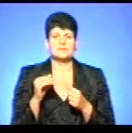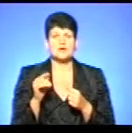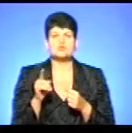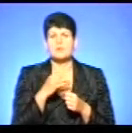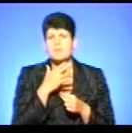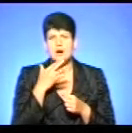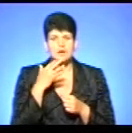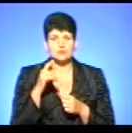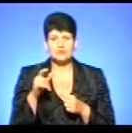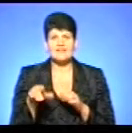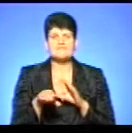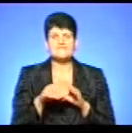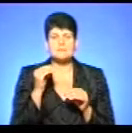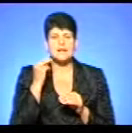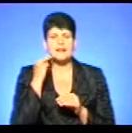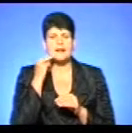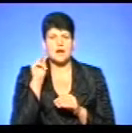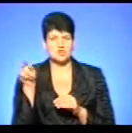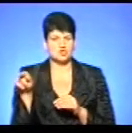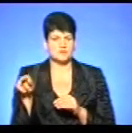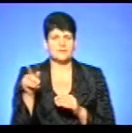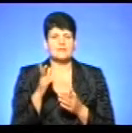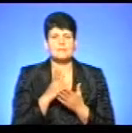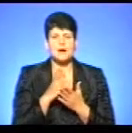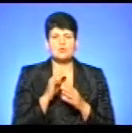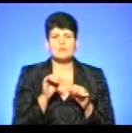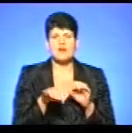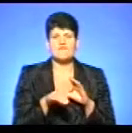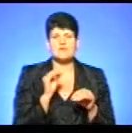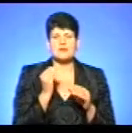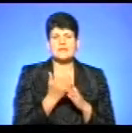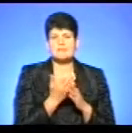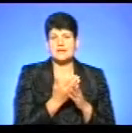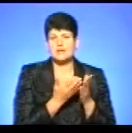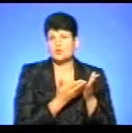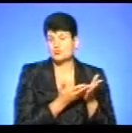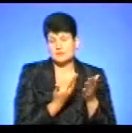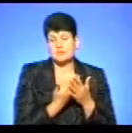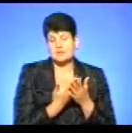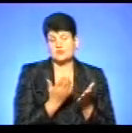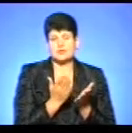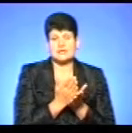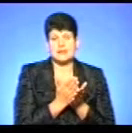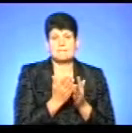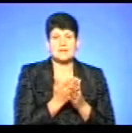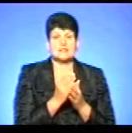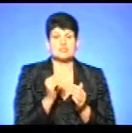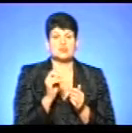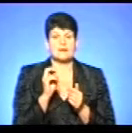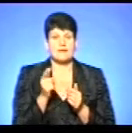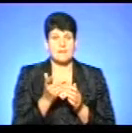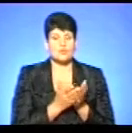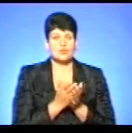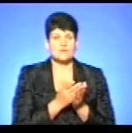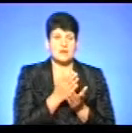багато людей вибрали краще, тобто вони мають право вибрати пільгу. Якщо вони мають пільгу на житлово-комунальні послуги, то